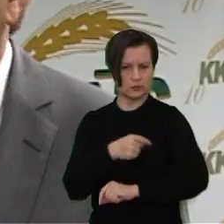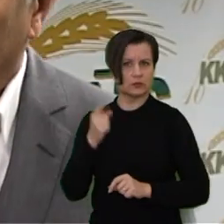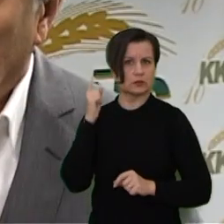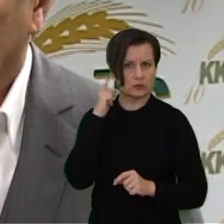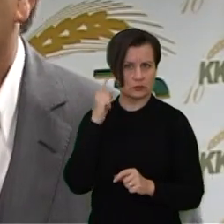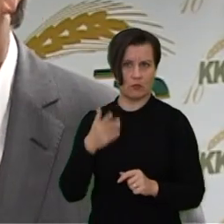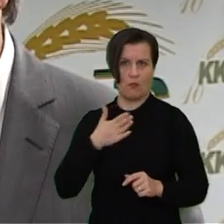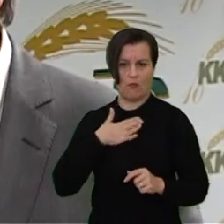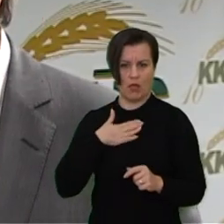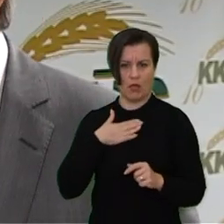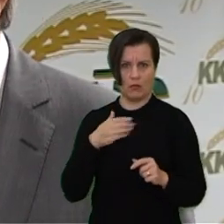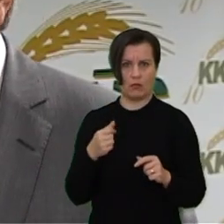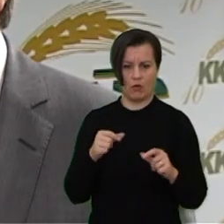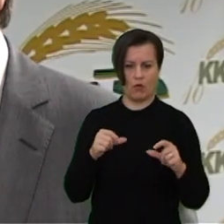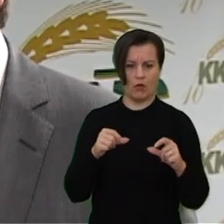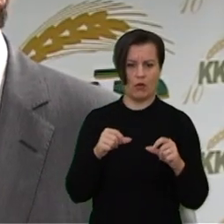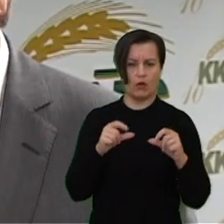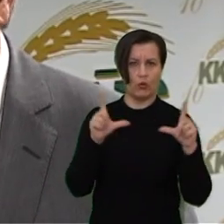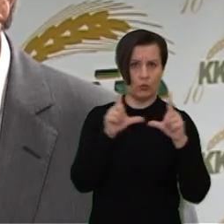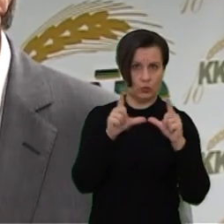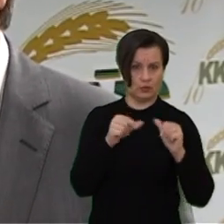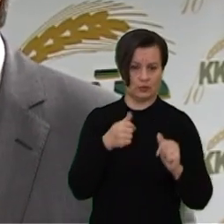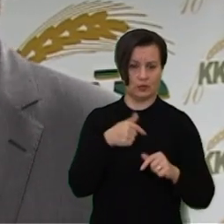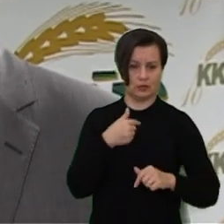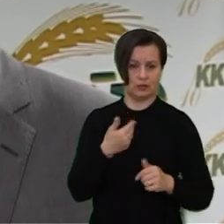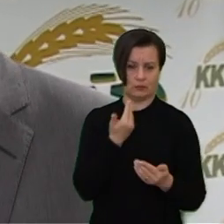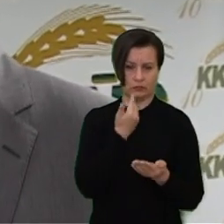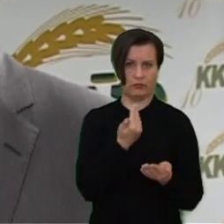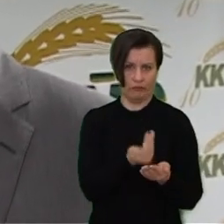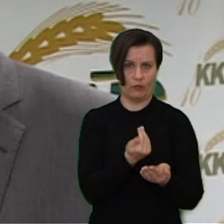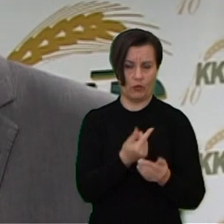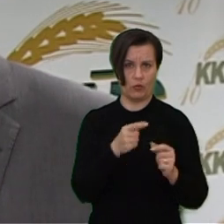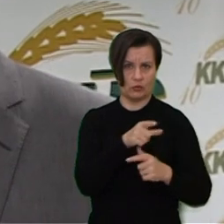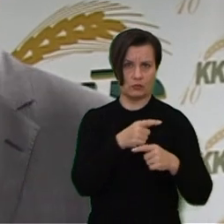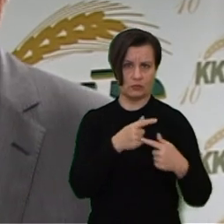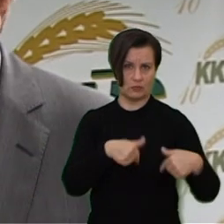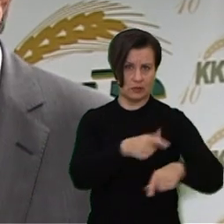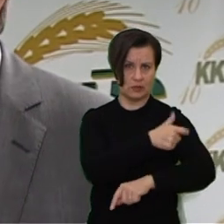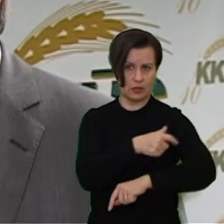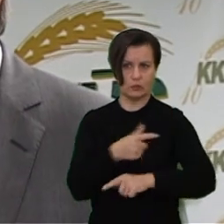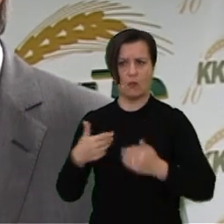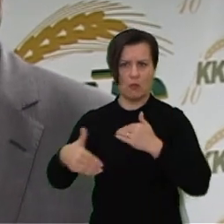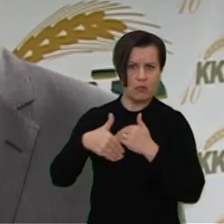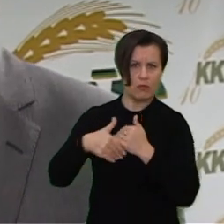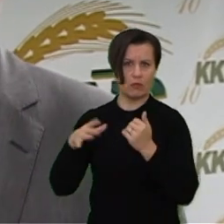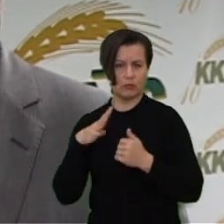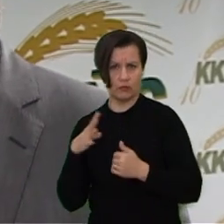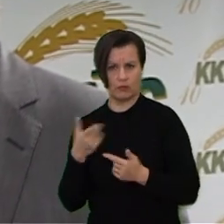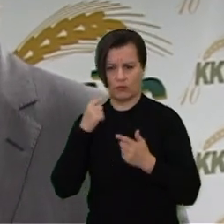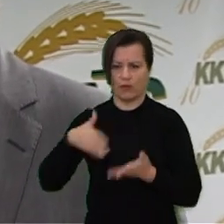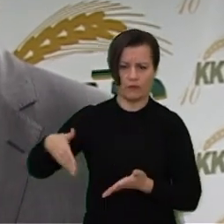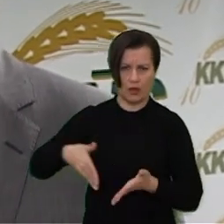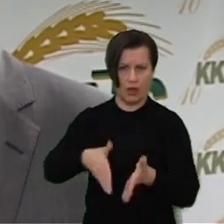kaip jie sako, mano seniūnijojų ūkininkas vienas, antras padėjo tą padarė. Ten kažką tai pavežė, kažką